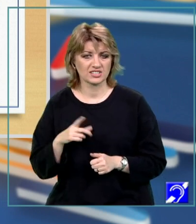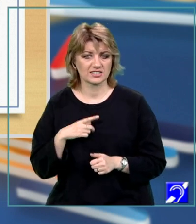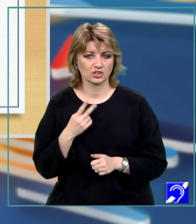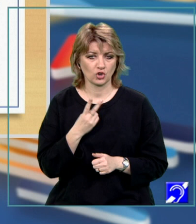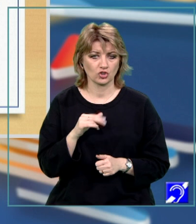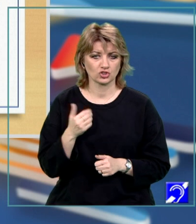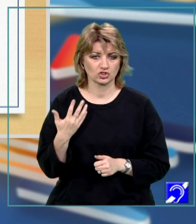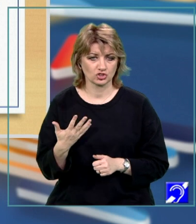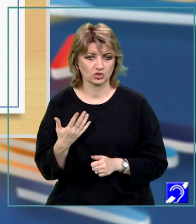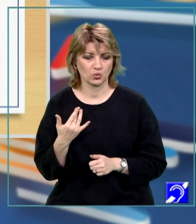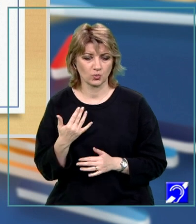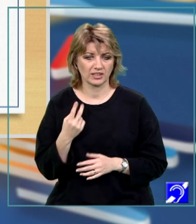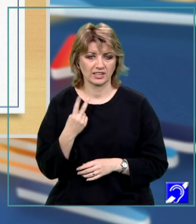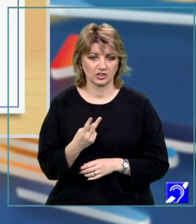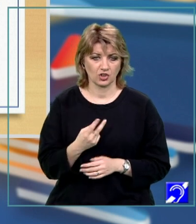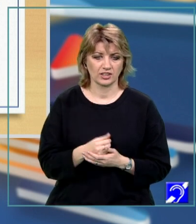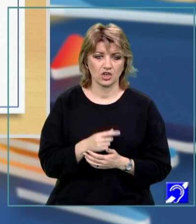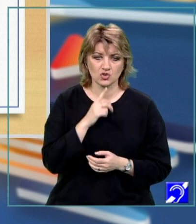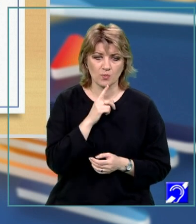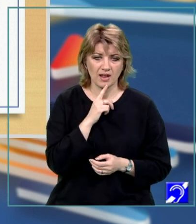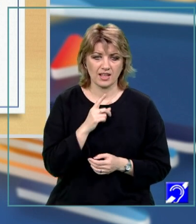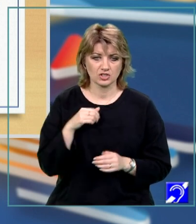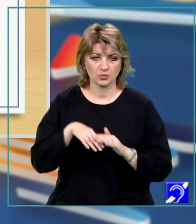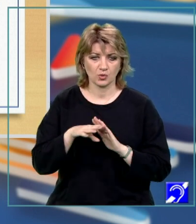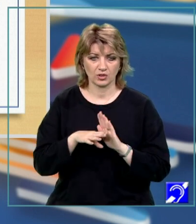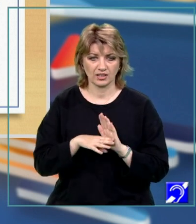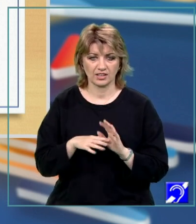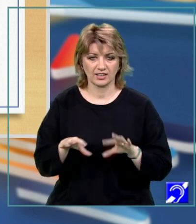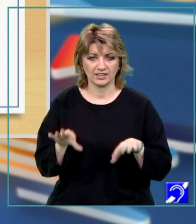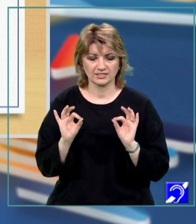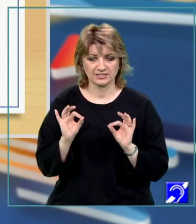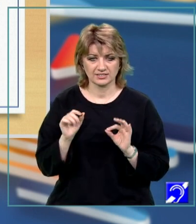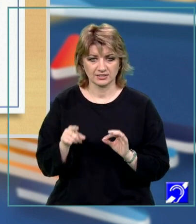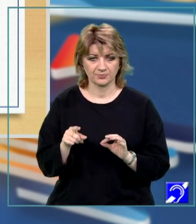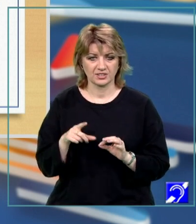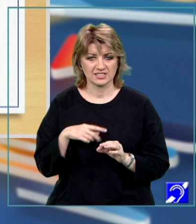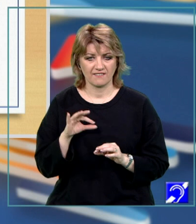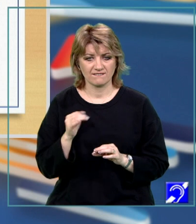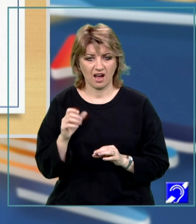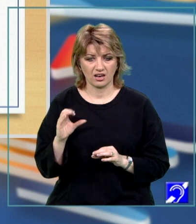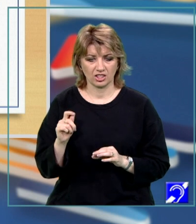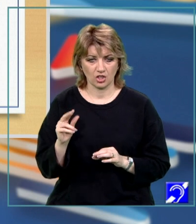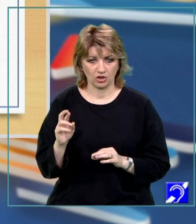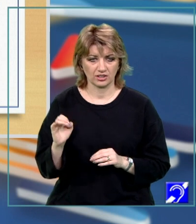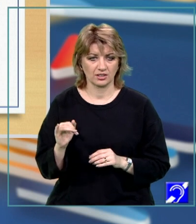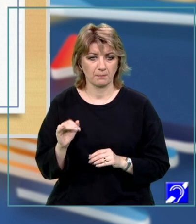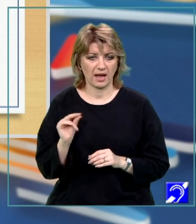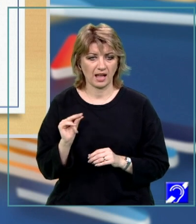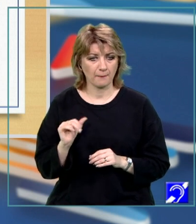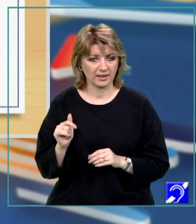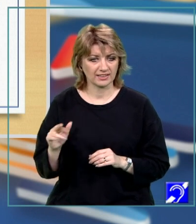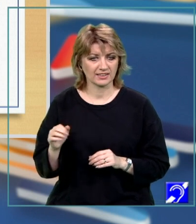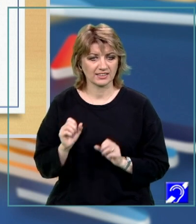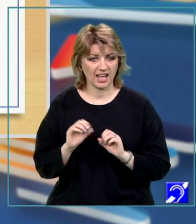2 și 5, deci în număr de 2. Numele subprogramului, identificat din text, este factori. parametrii transmisi prin